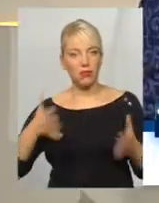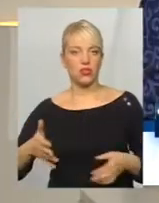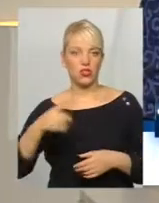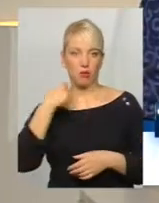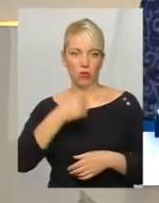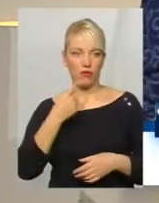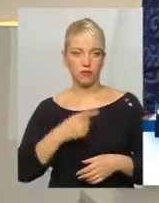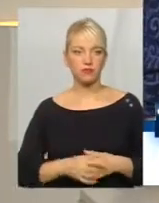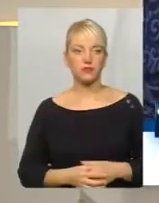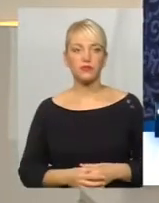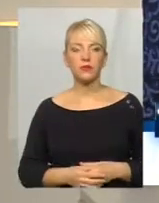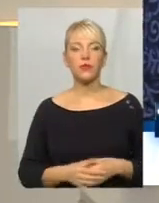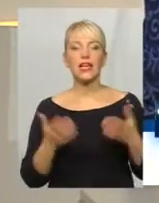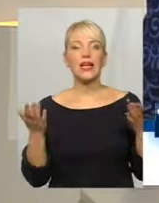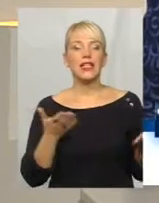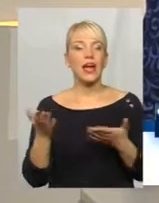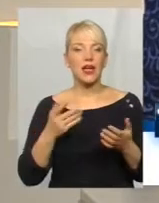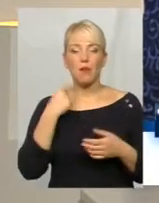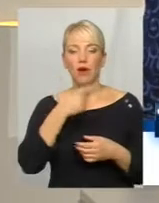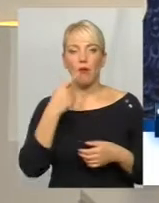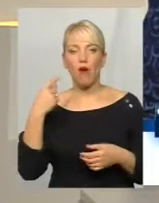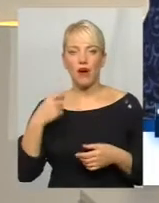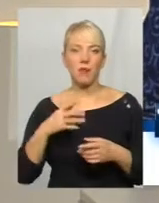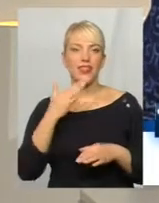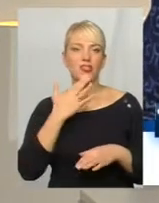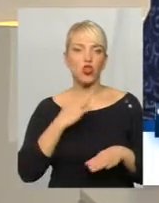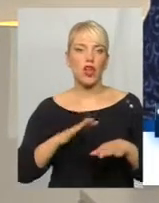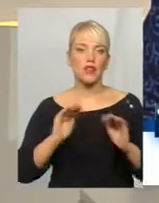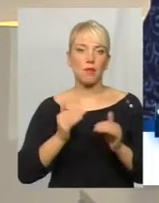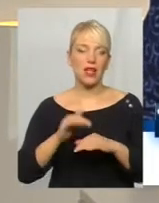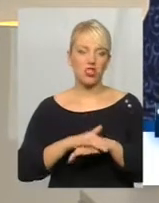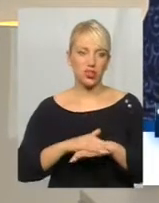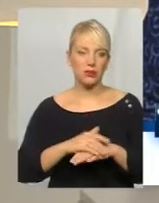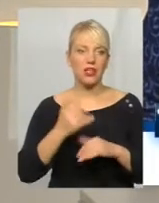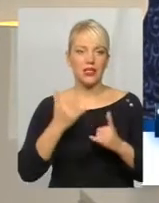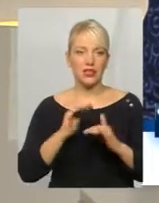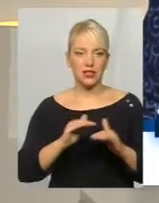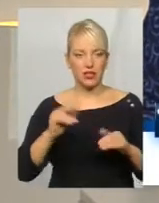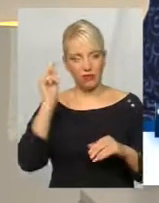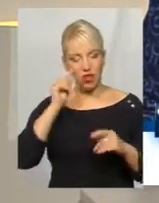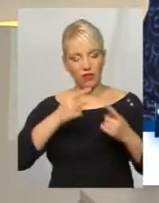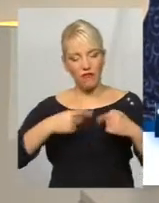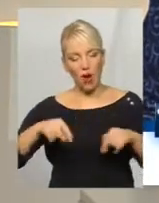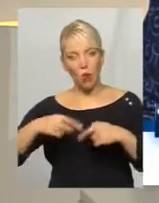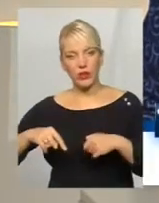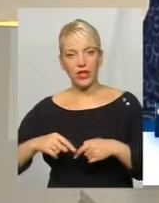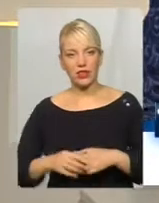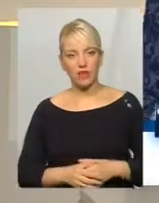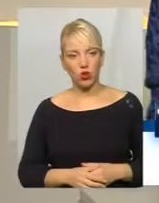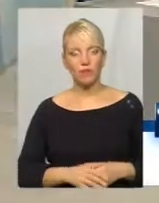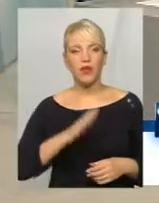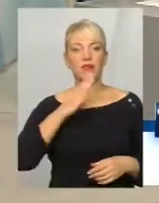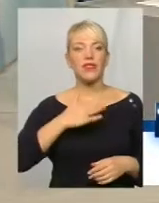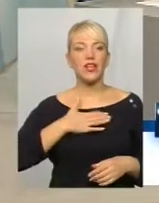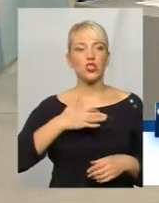а якими мовами нацменшин сьогодні діти навчаються факультативно в нашій області,